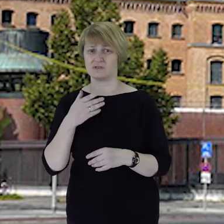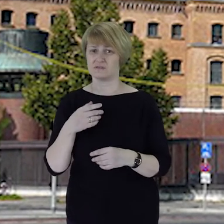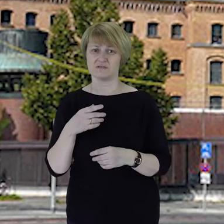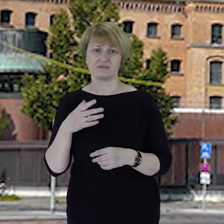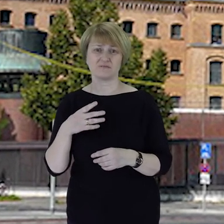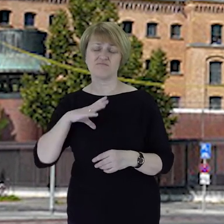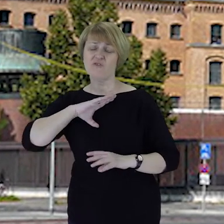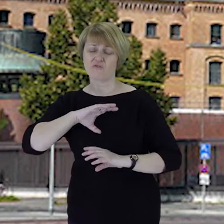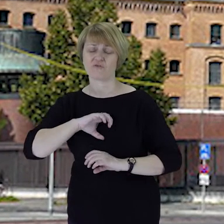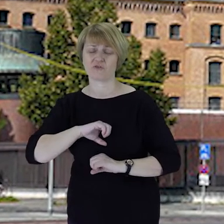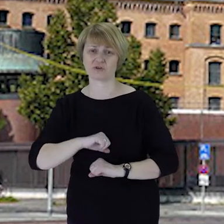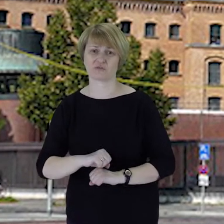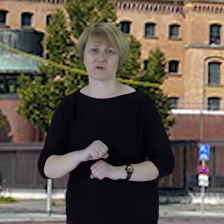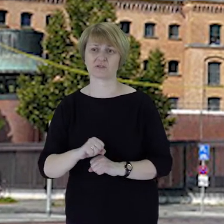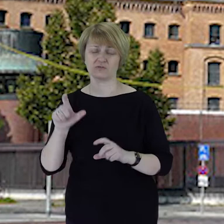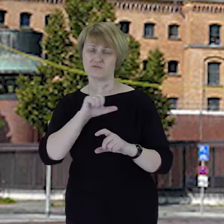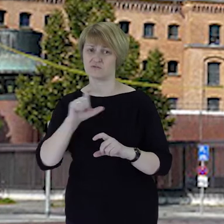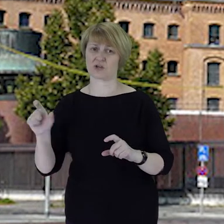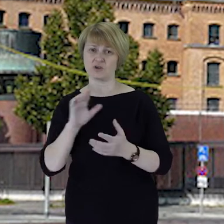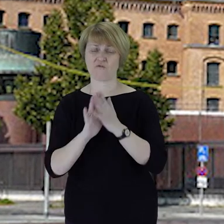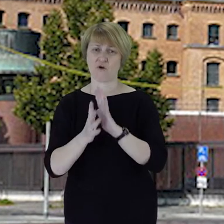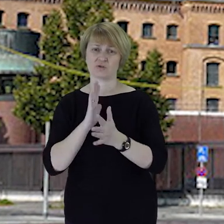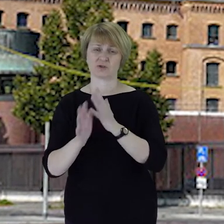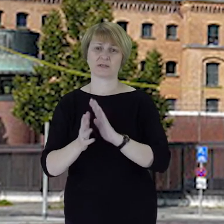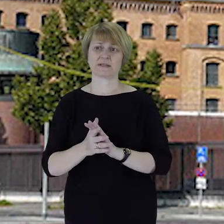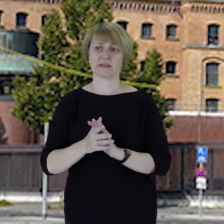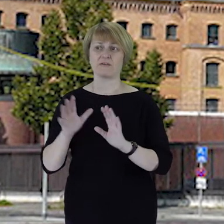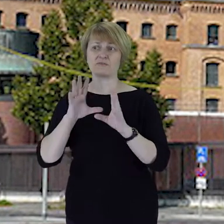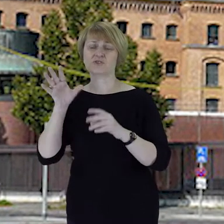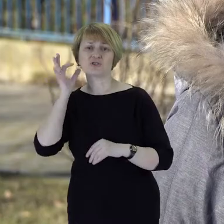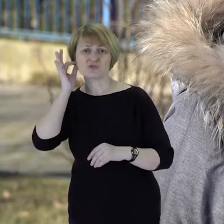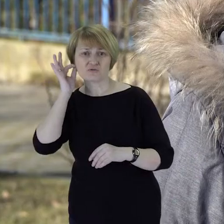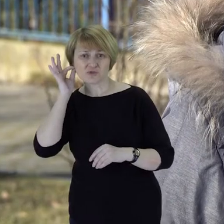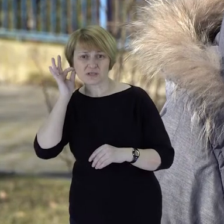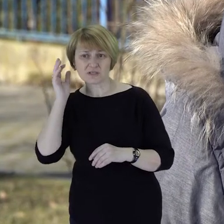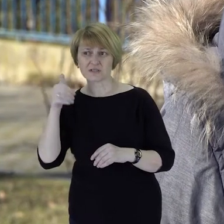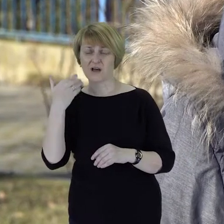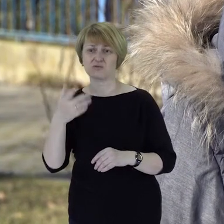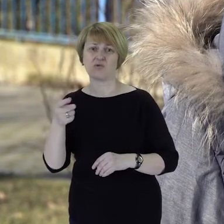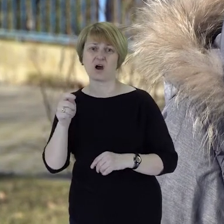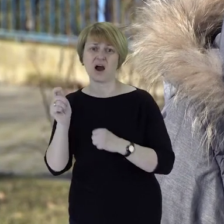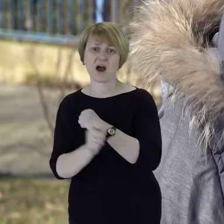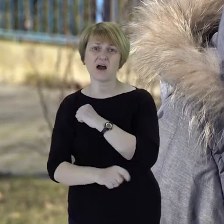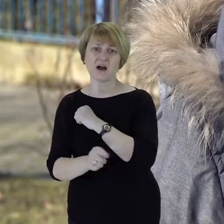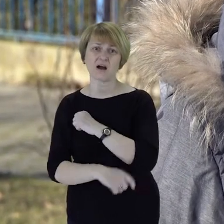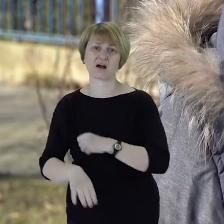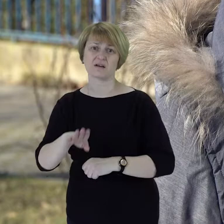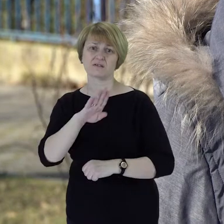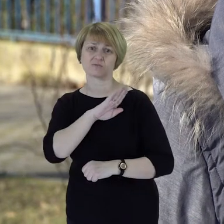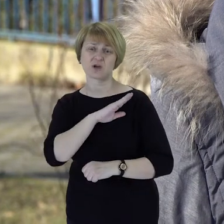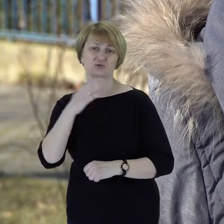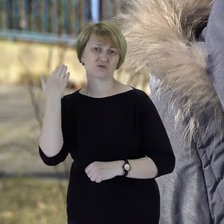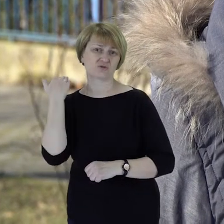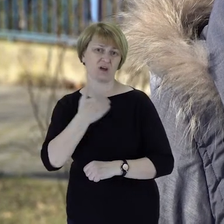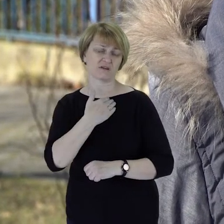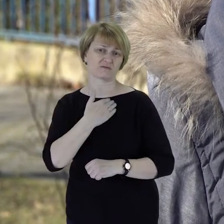byli w stanie przeżyć, zwłaszcza w czasie wojny. Te dziewczęta skazano na karę śmierci przez ścięcie